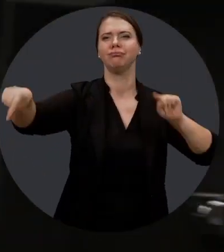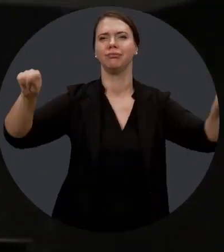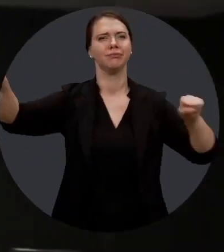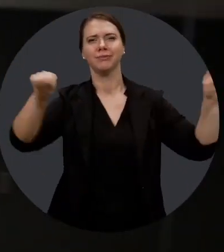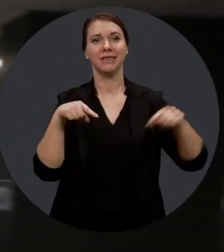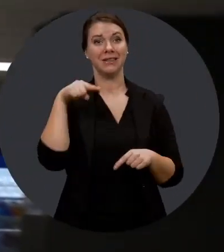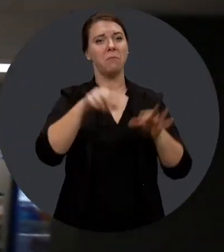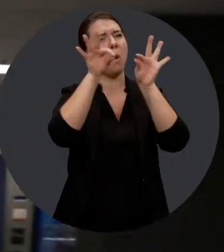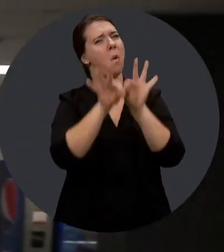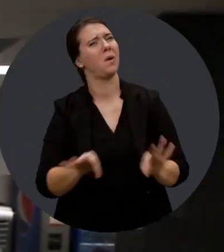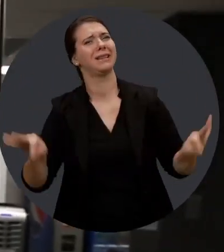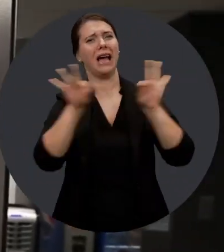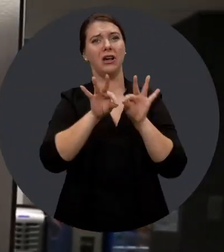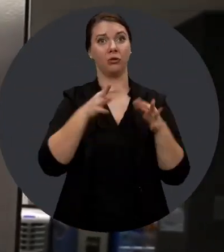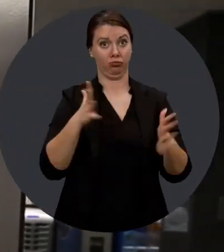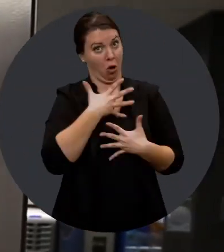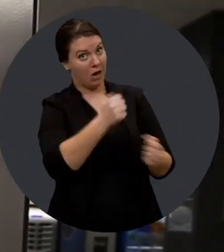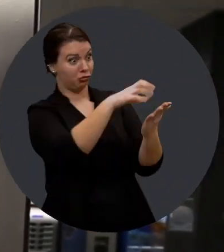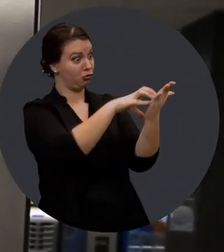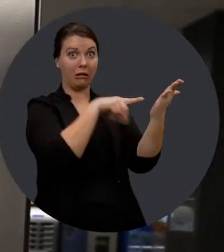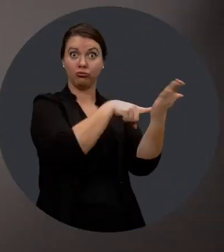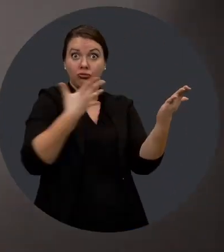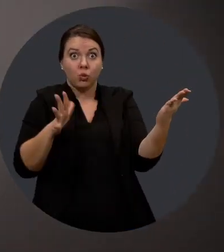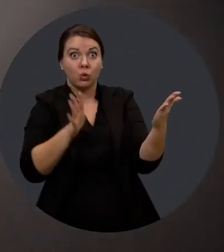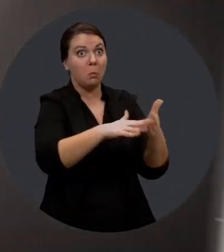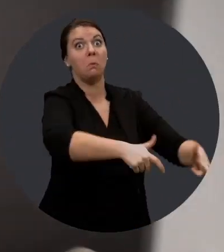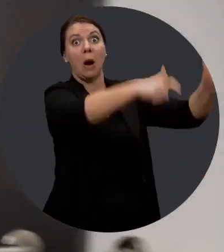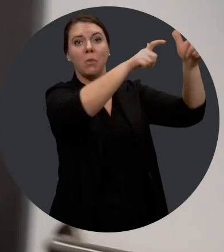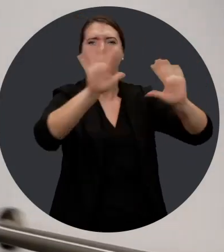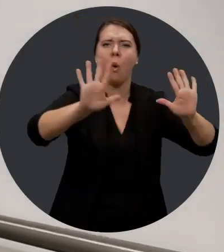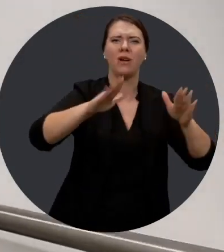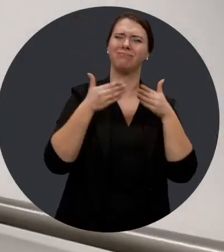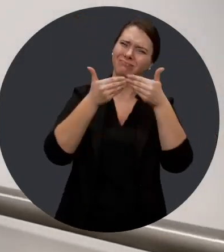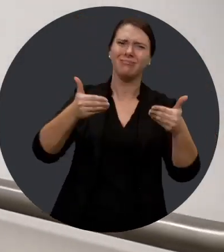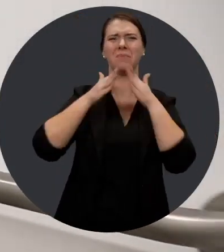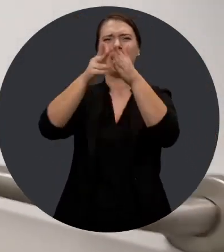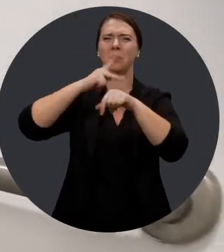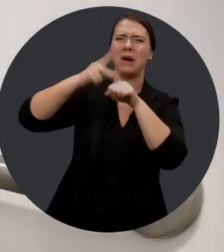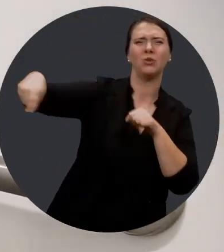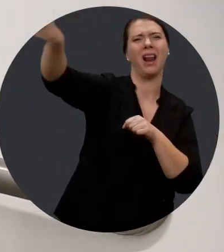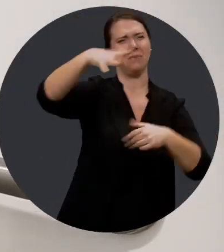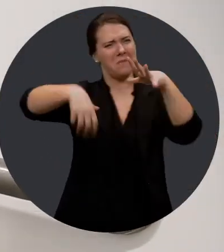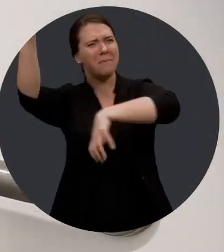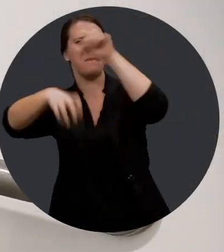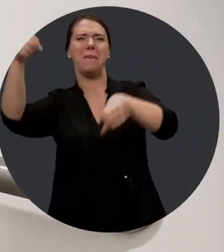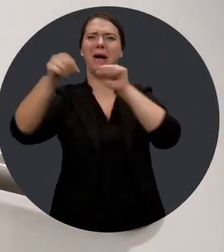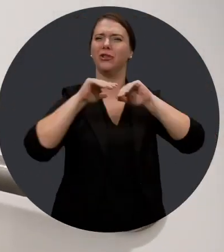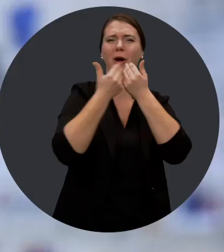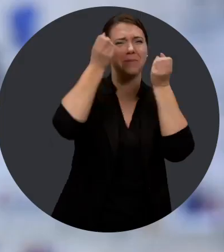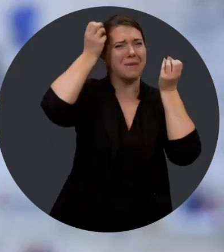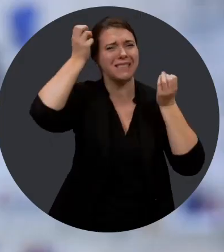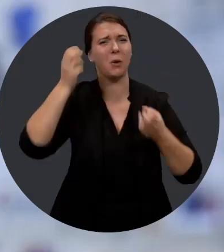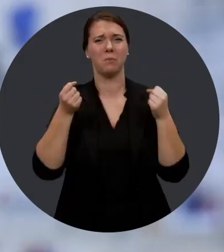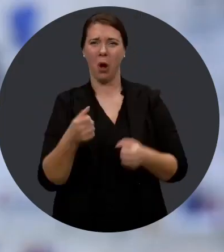pour faire des installations, c'est bien important de ne juste se fier au code du bâtiment, mais de recommander à leurs professionnels